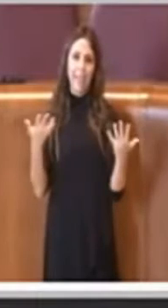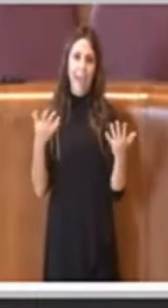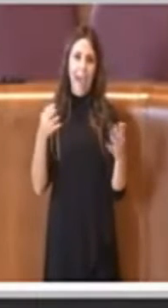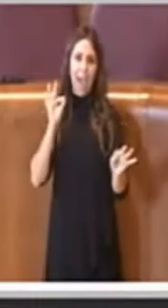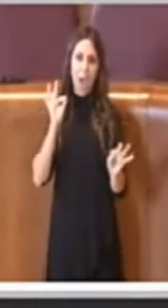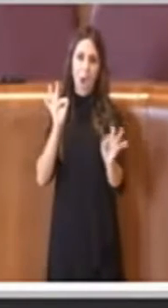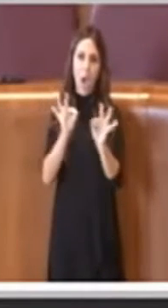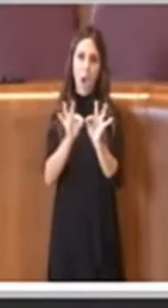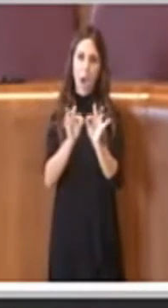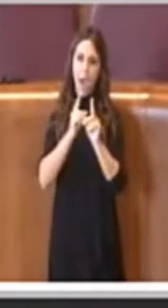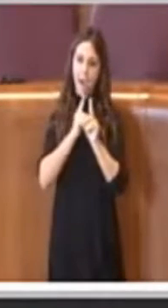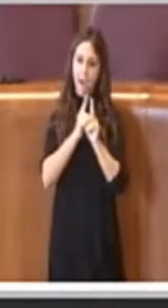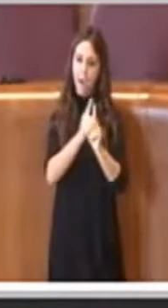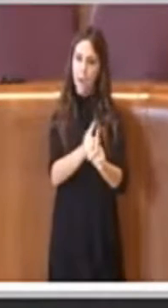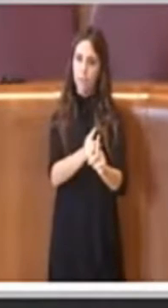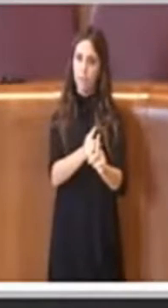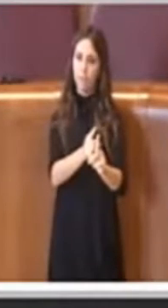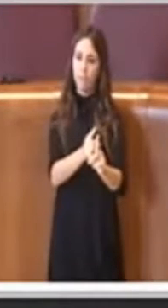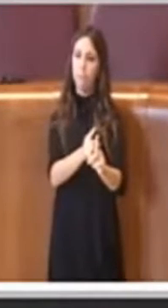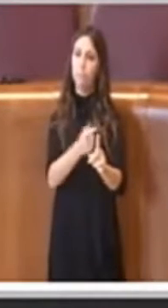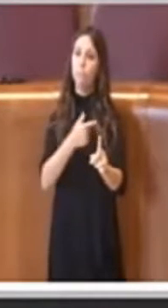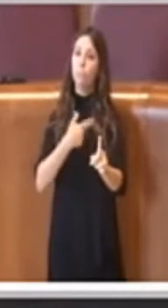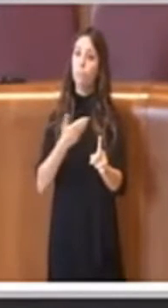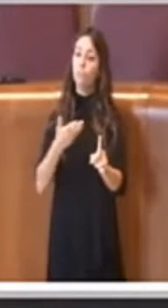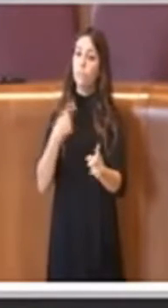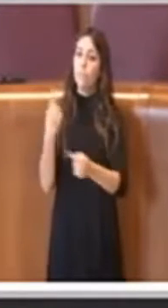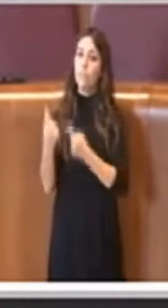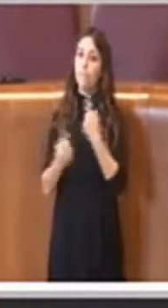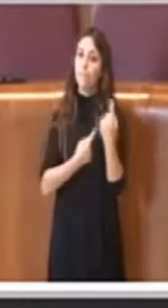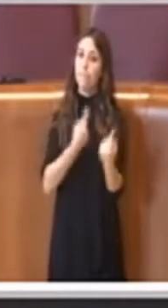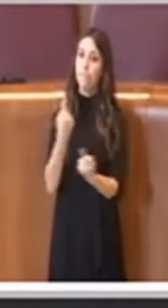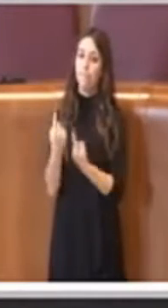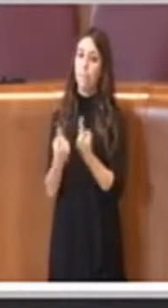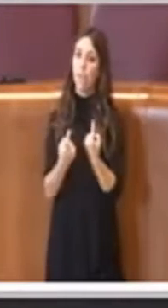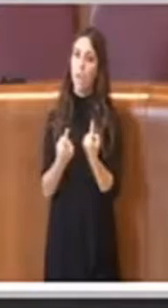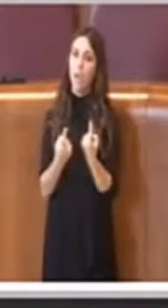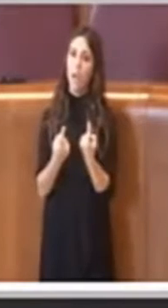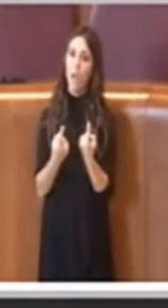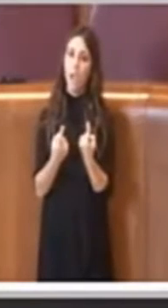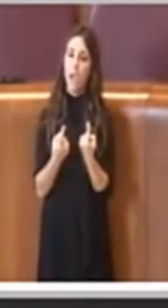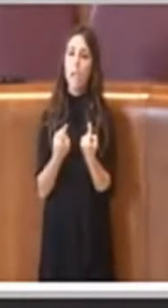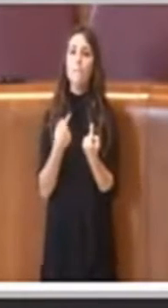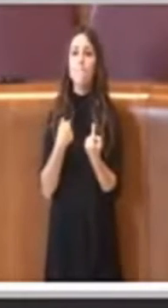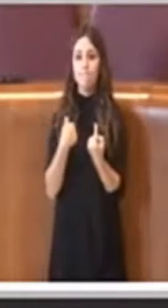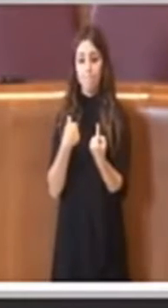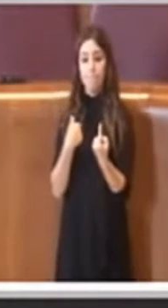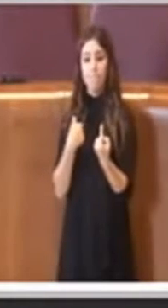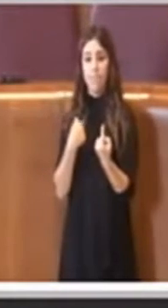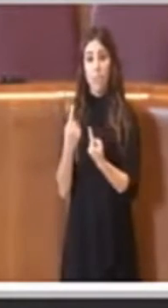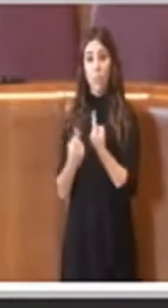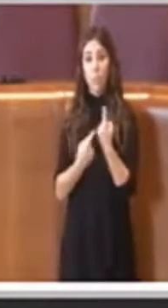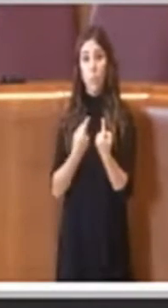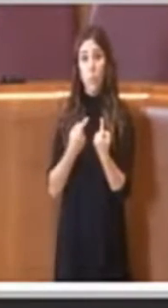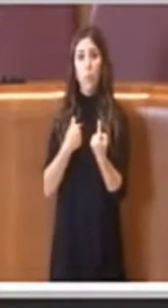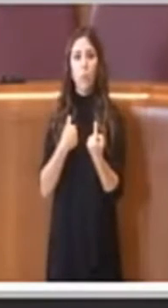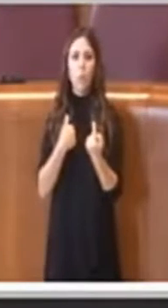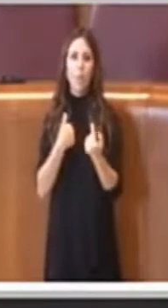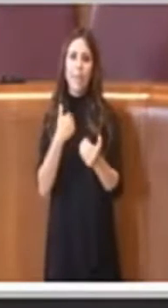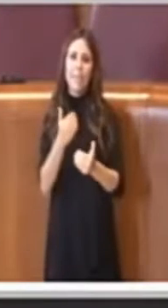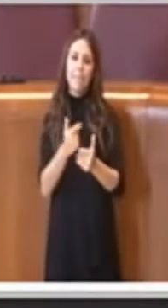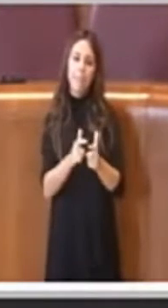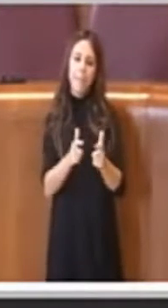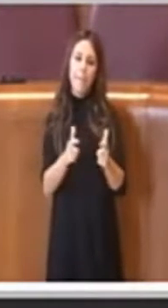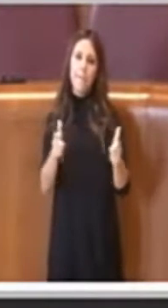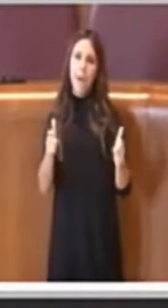delle situazioni che oramai verso tutto quello che va, verso questo sviluppo, vanno in contraddizione e